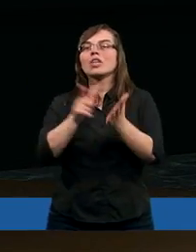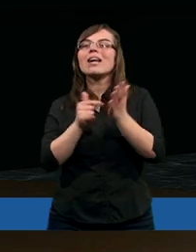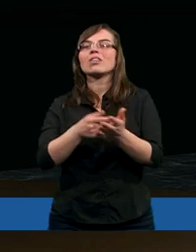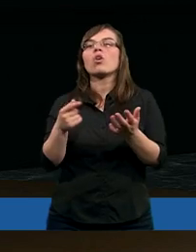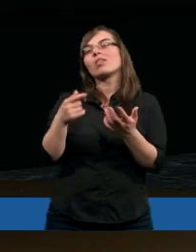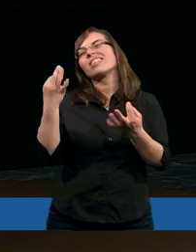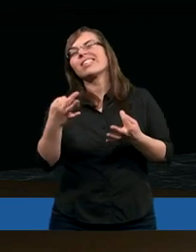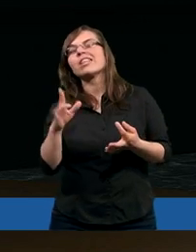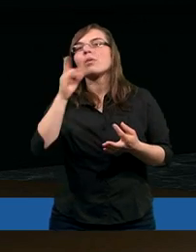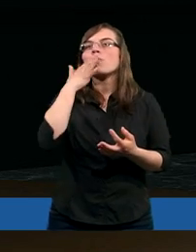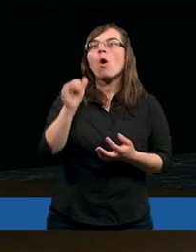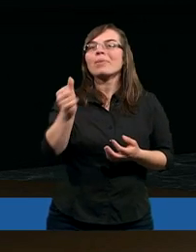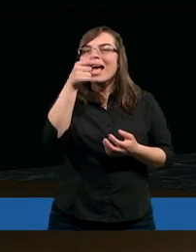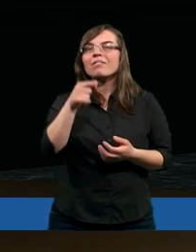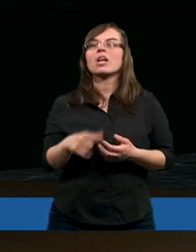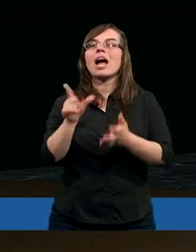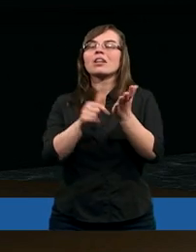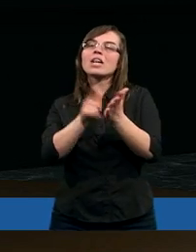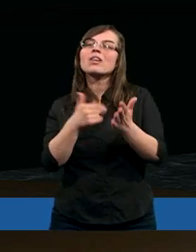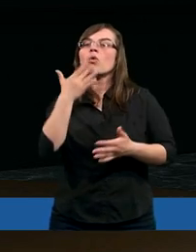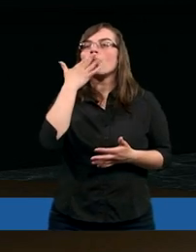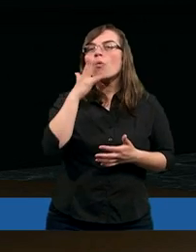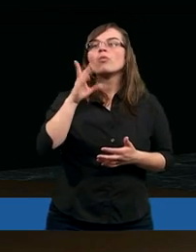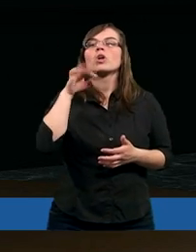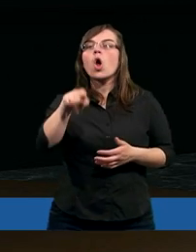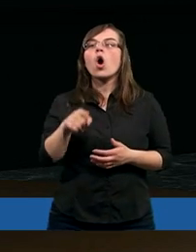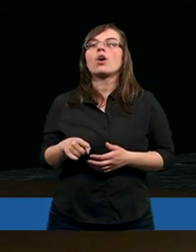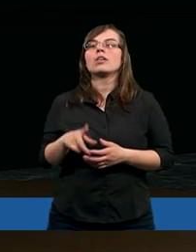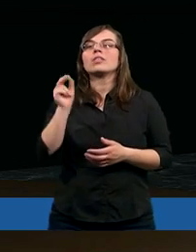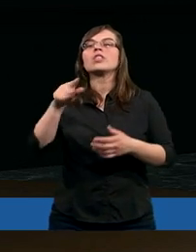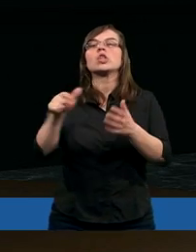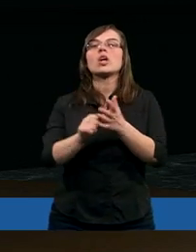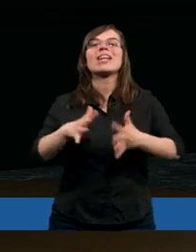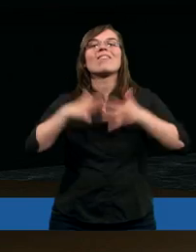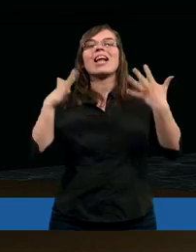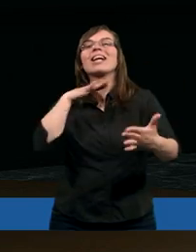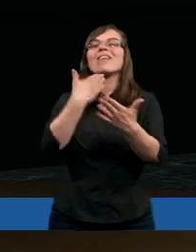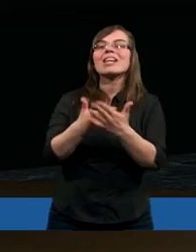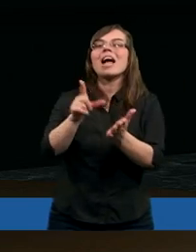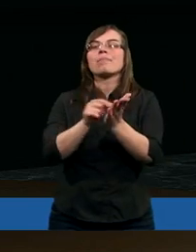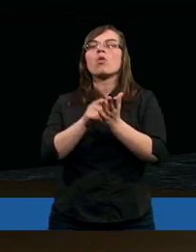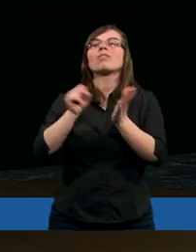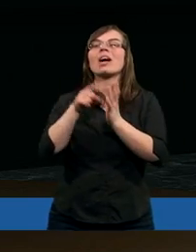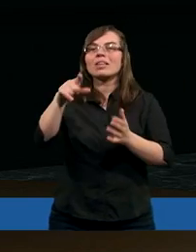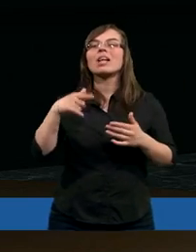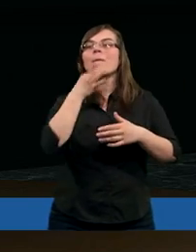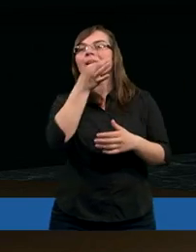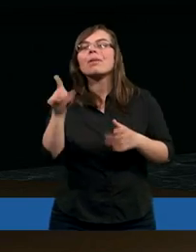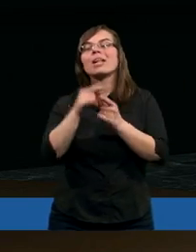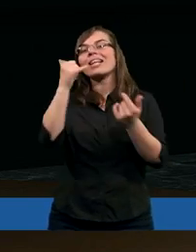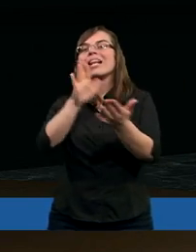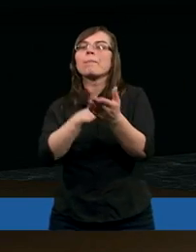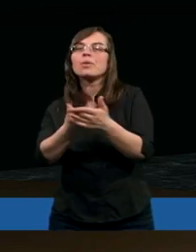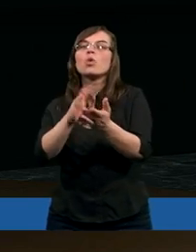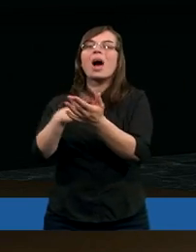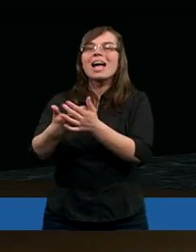często zwracamy uwagę... No teraz mówimy o Piotrze, ale często mówimy, że to jakby... No to jest to wielkie wyznanie Piotra, że on do tego doszedł, ale czytamy